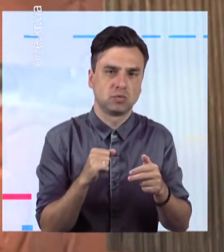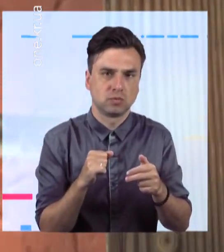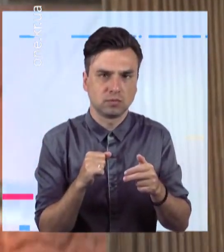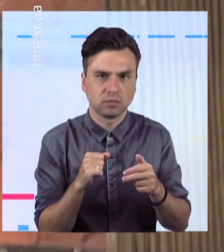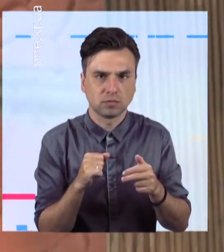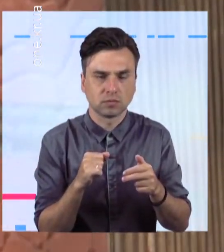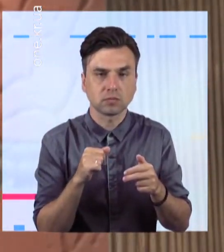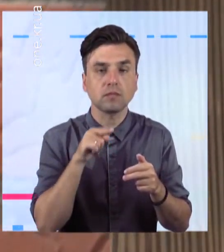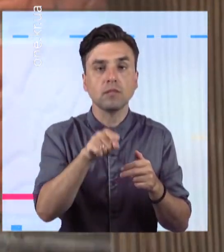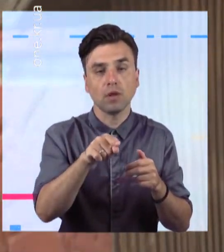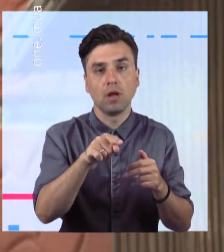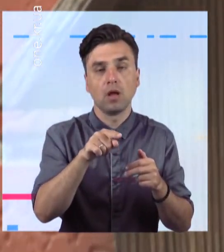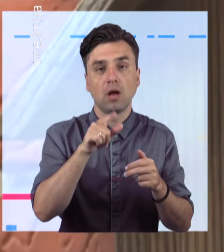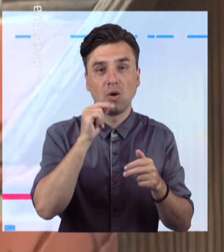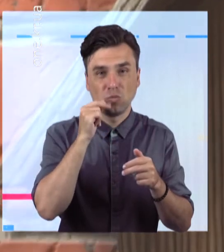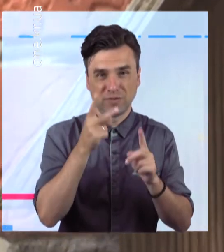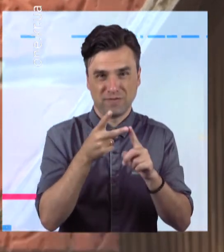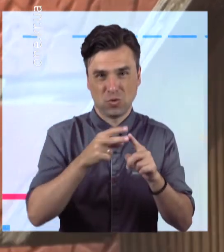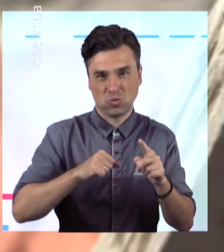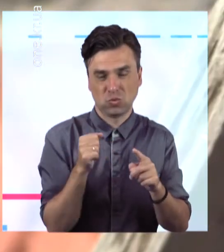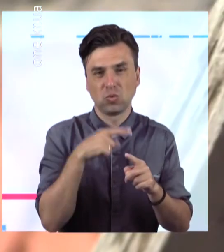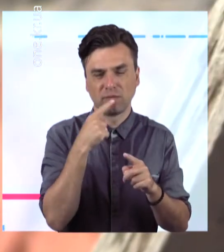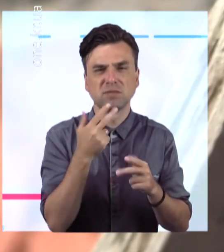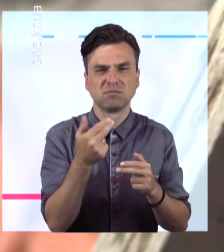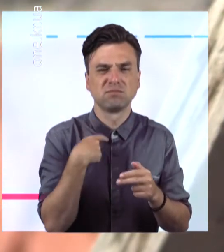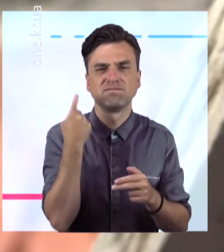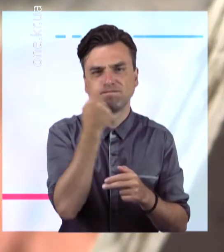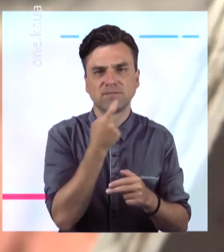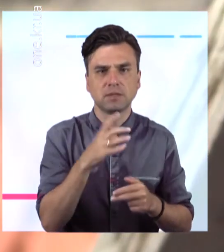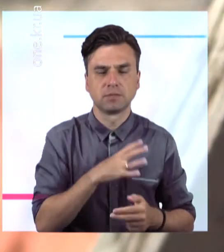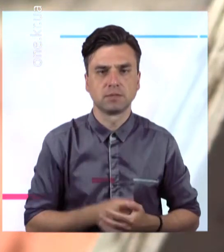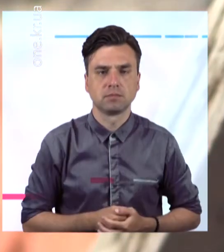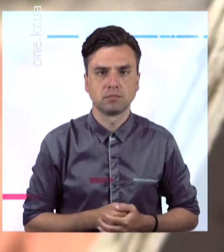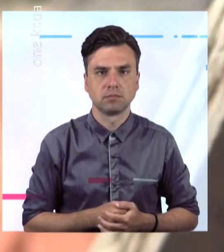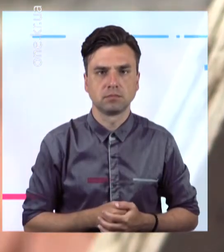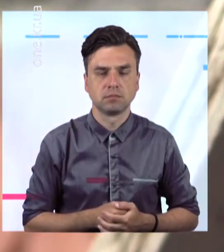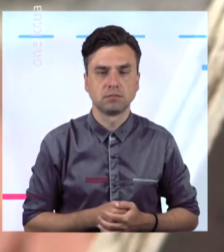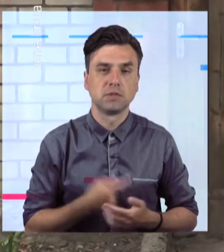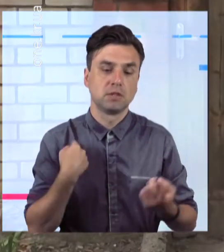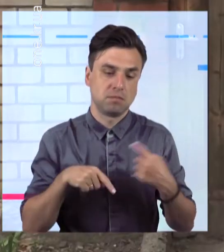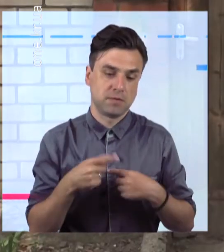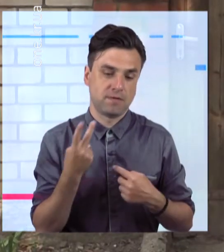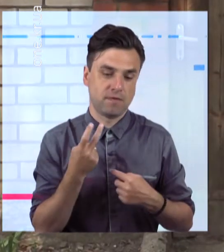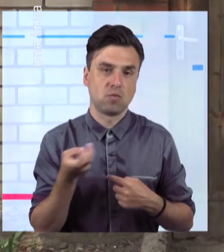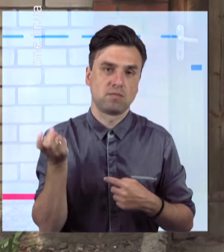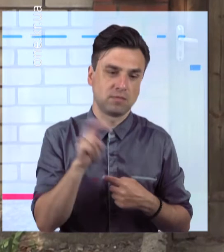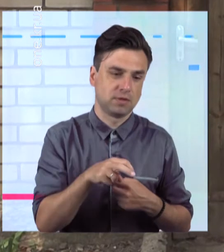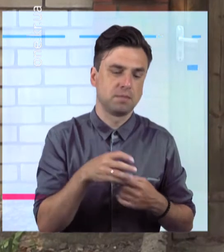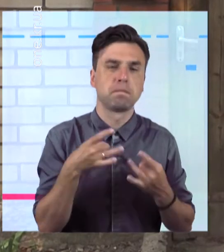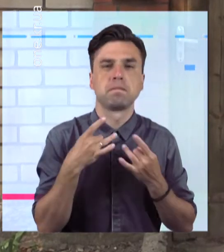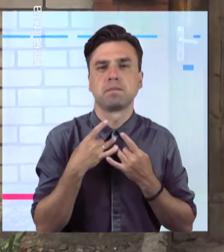попірнати за раками, чоловіки добряче випили. Ми прийшли відмітити якийсь праздник,